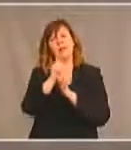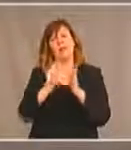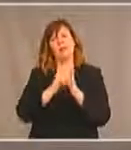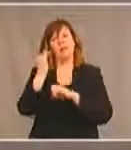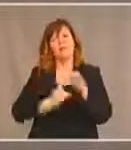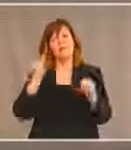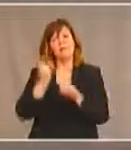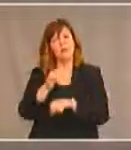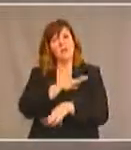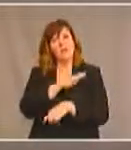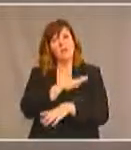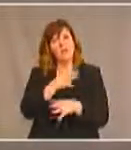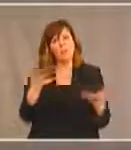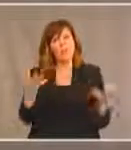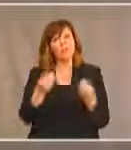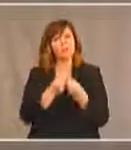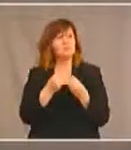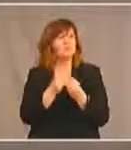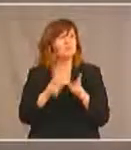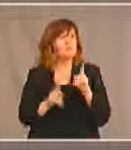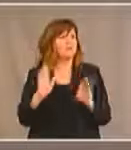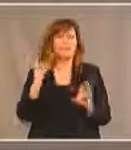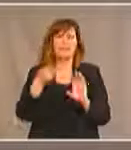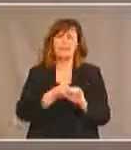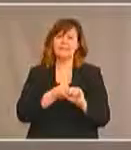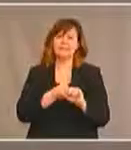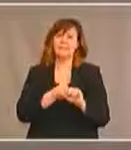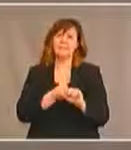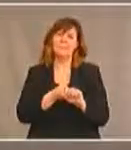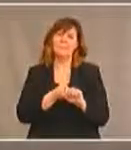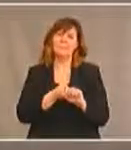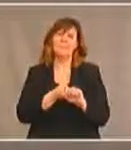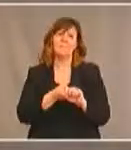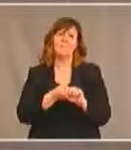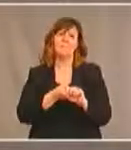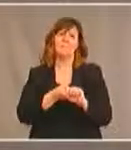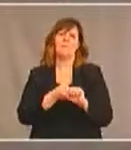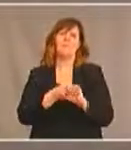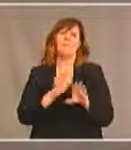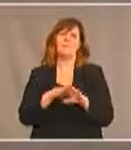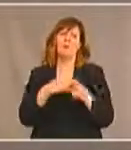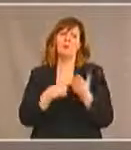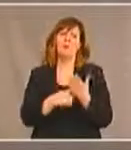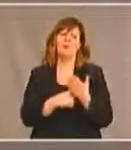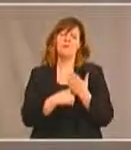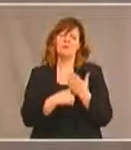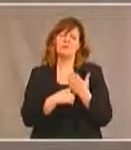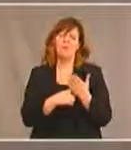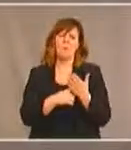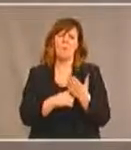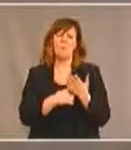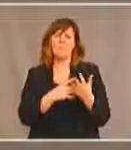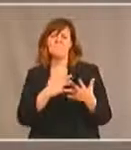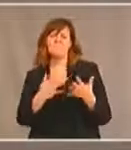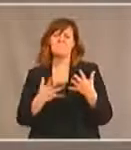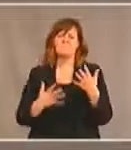pour plusieurs qui ont participé à cette négociation, cela peut causer